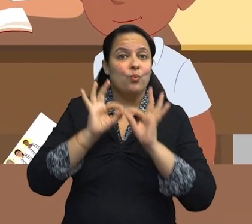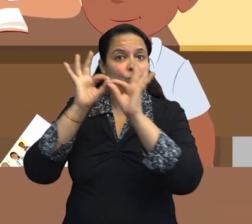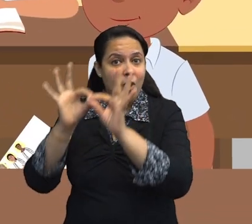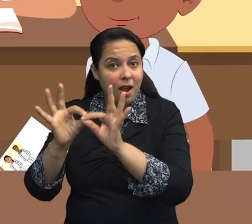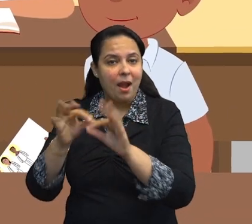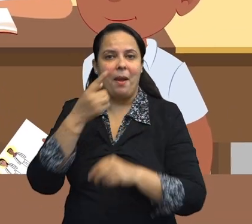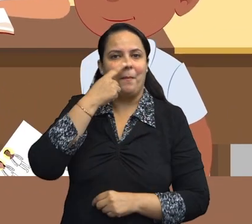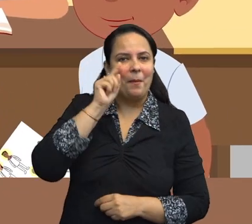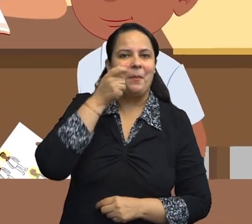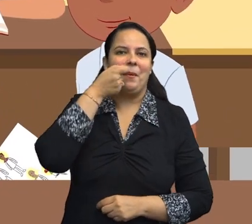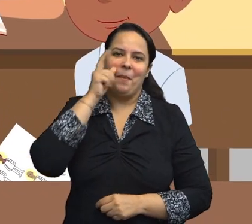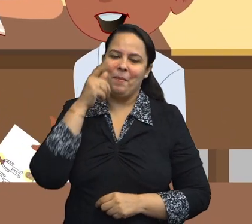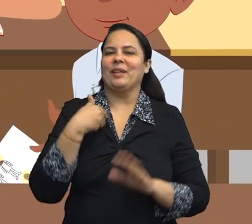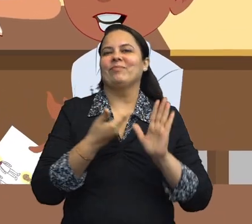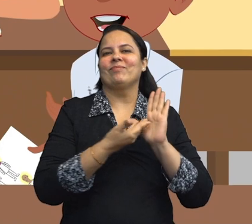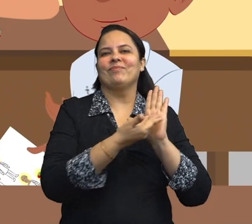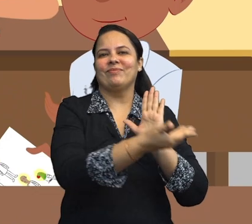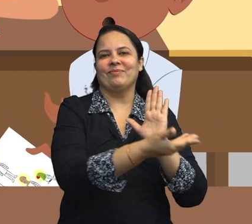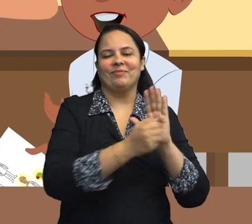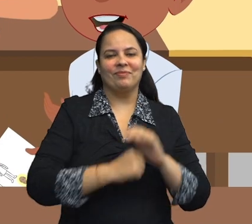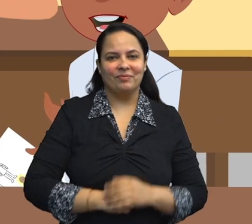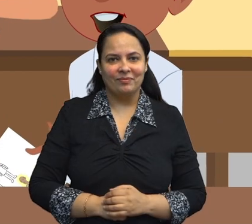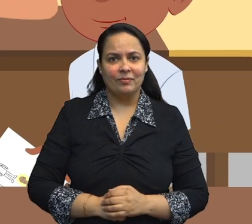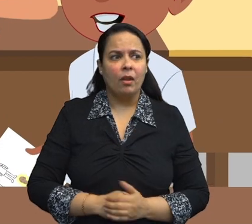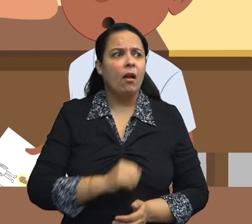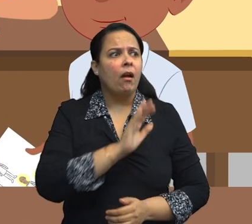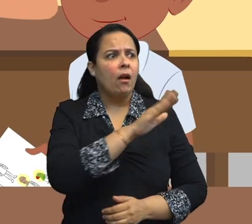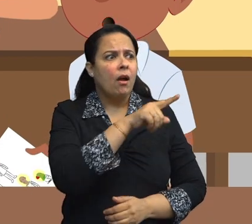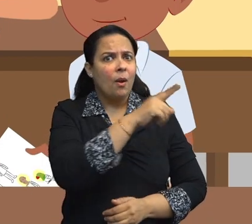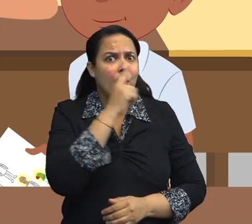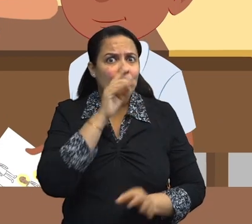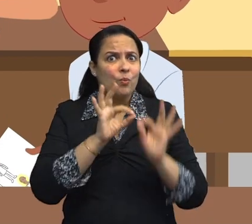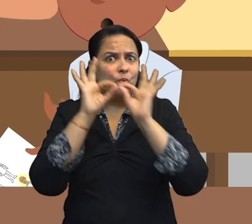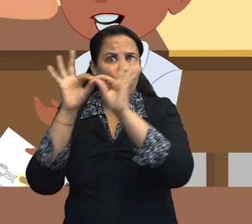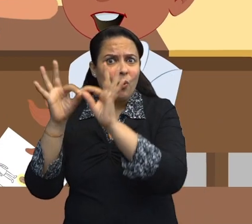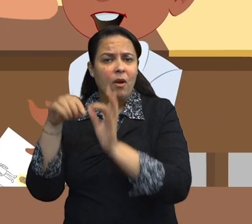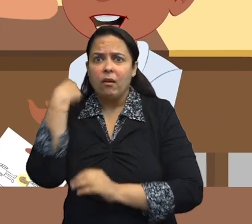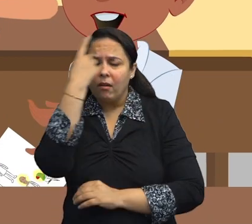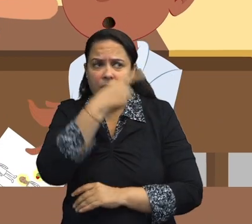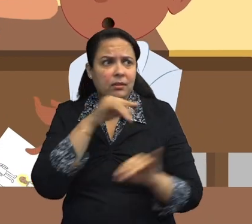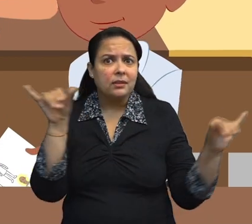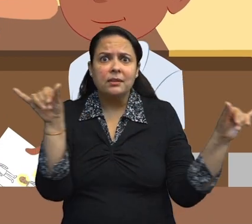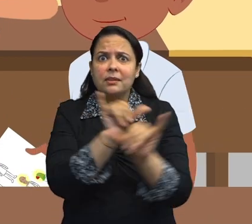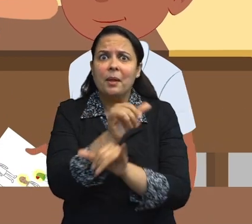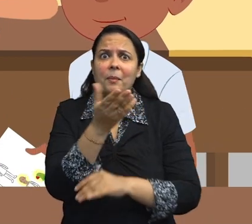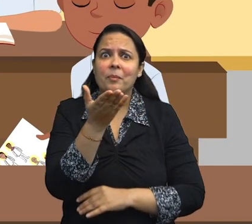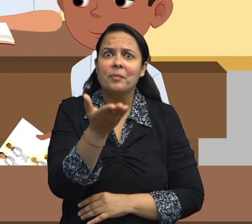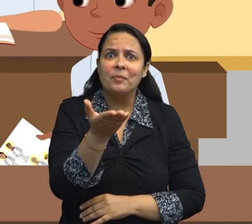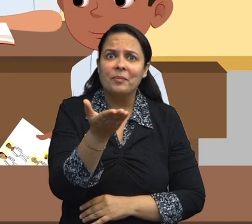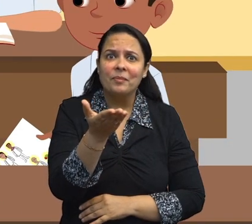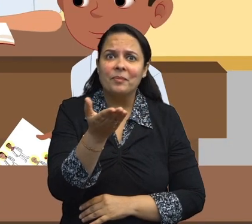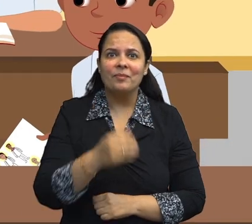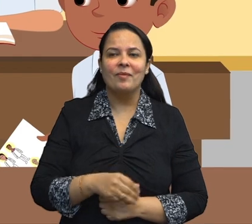मम्मी पापा राखी तुम्हारी बुआ की शकल तो बिल्कुल तुम से मिलती है